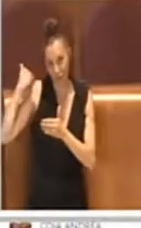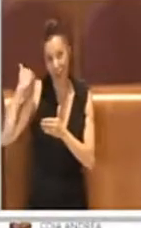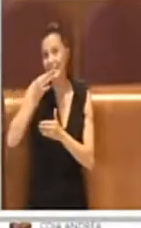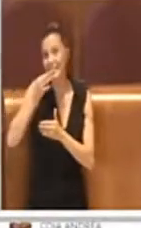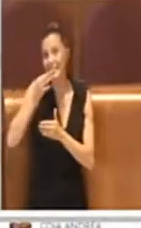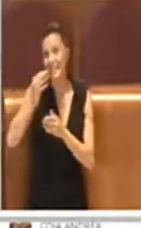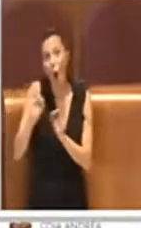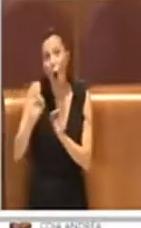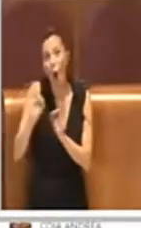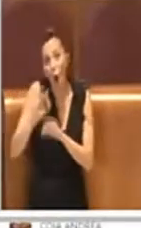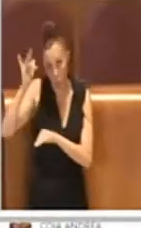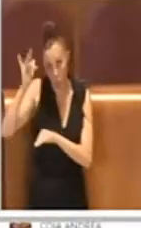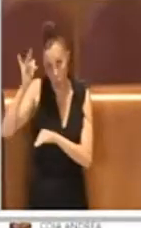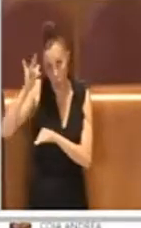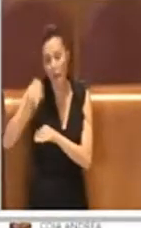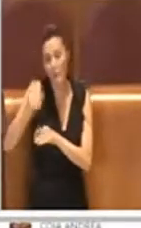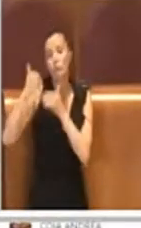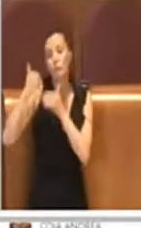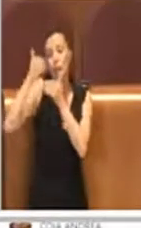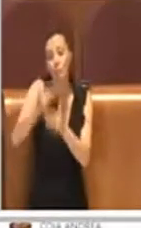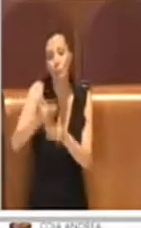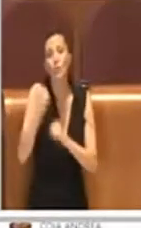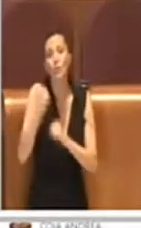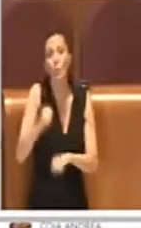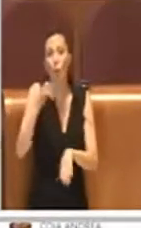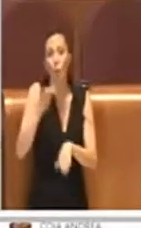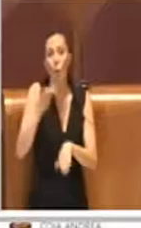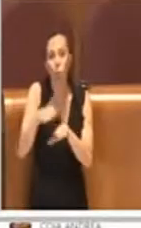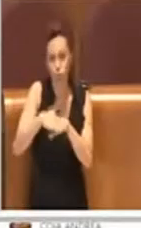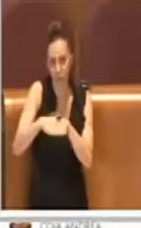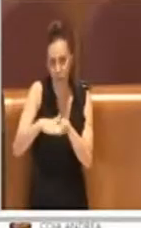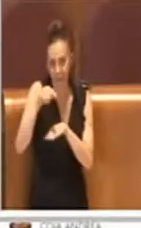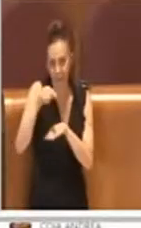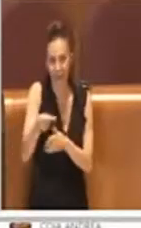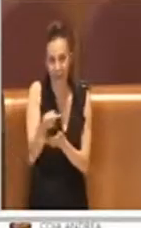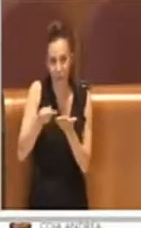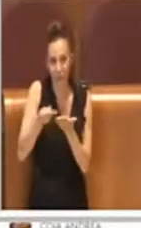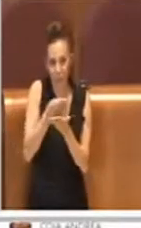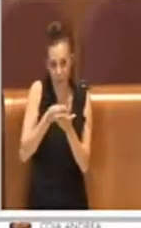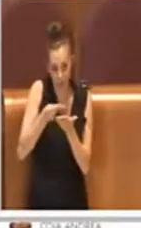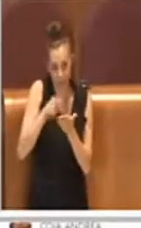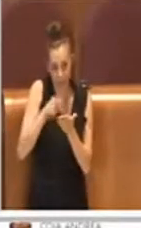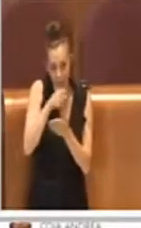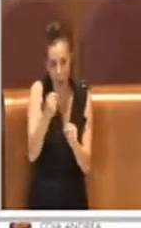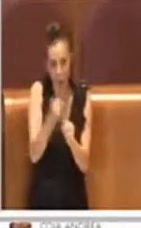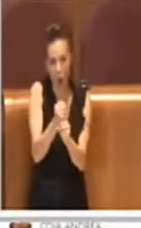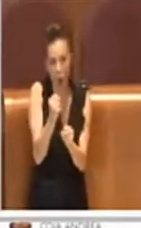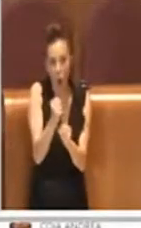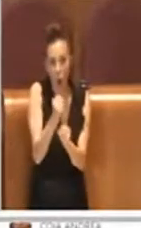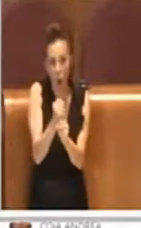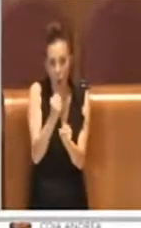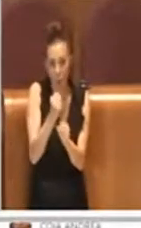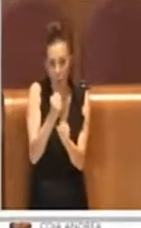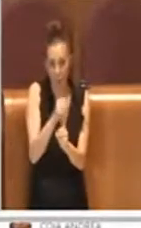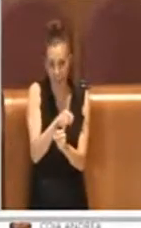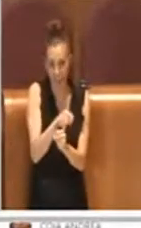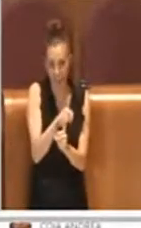perché si sono fatti dei passi relativi alla progettazione delle opere che permettono di